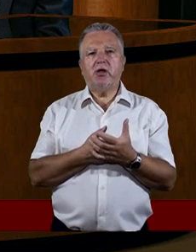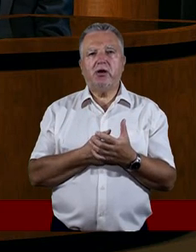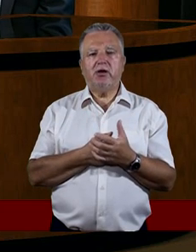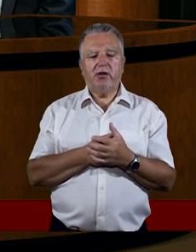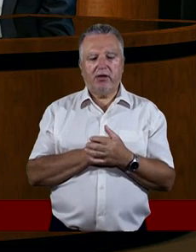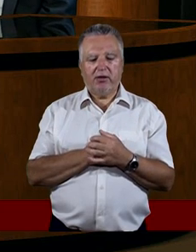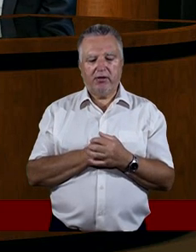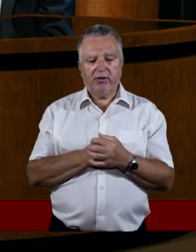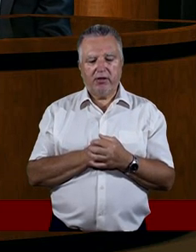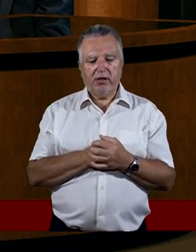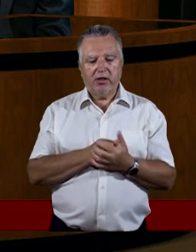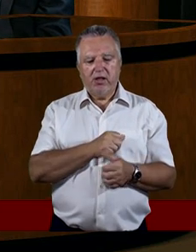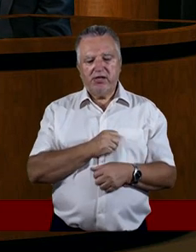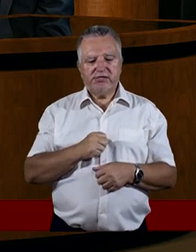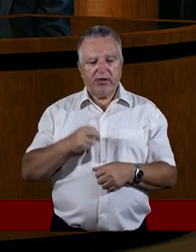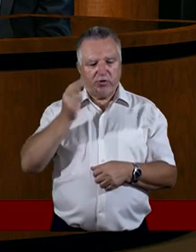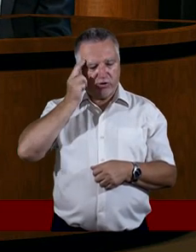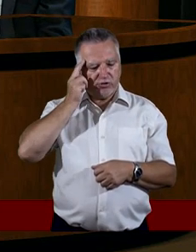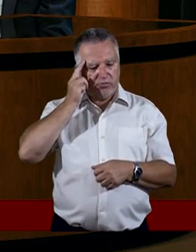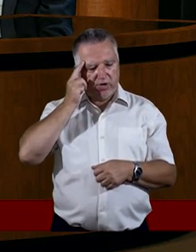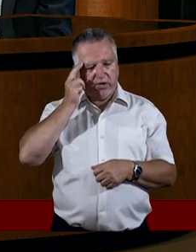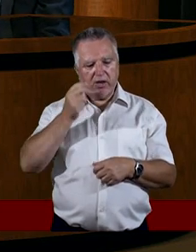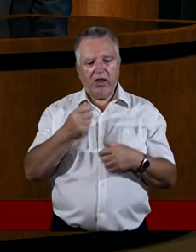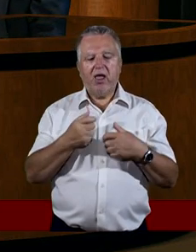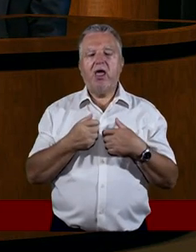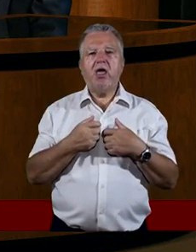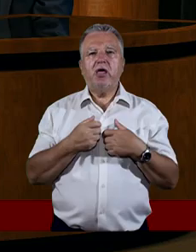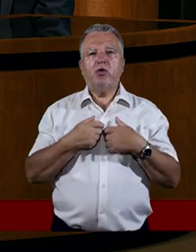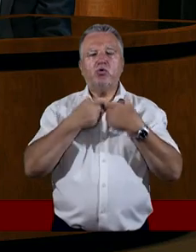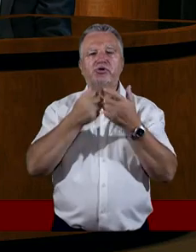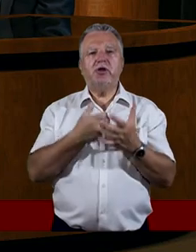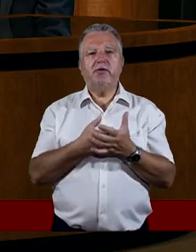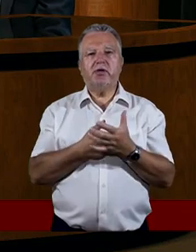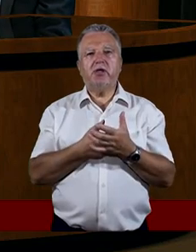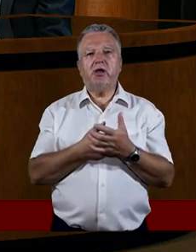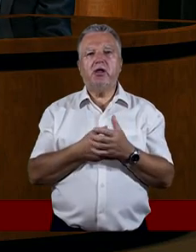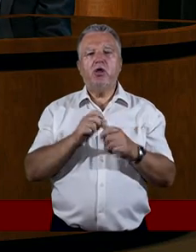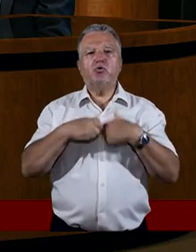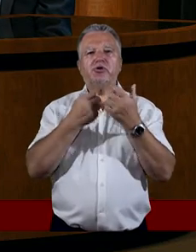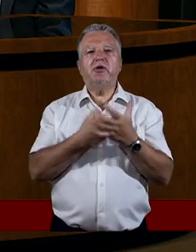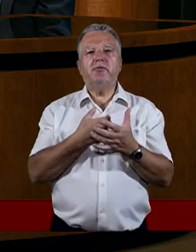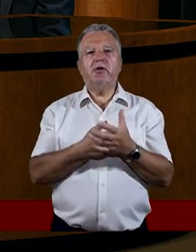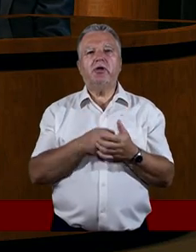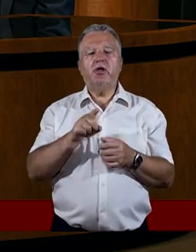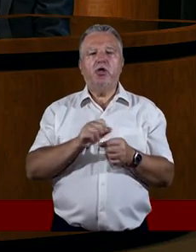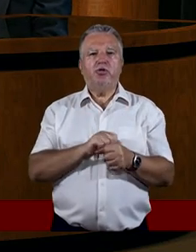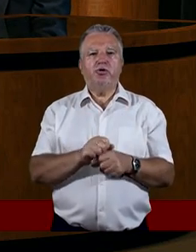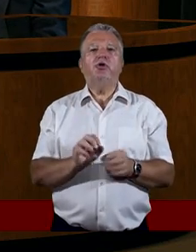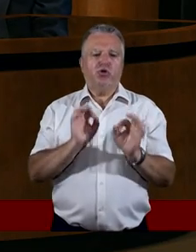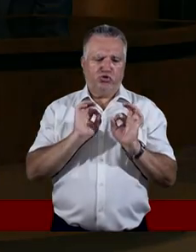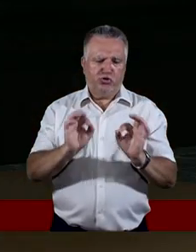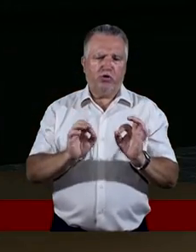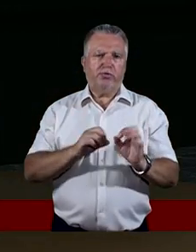już... Samorozumienie ewangelizacji. No właśnie. Myślę, że ewangelizacją jest również solidna